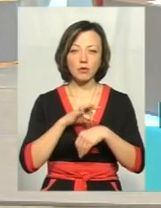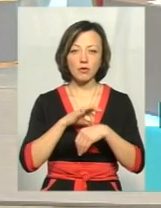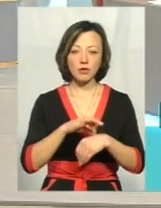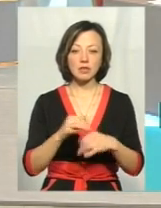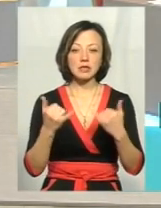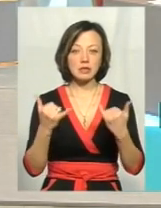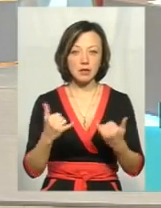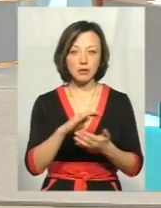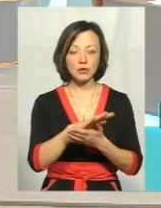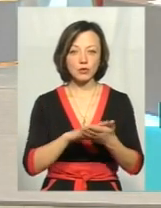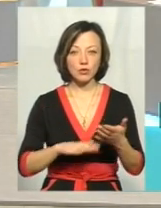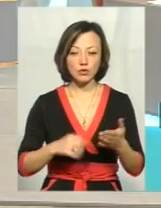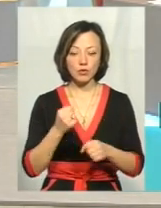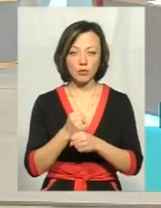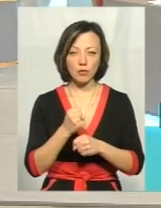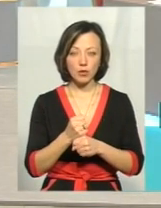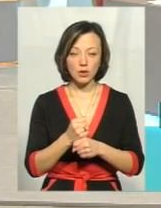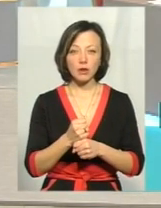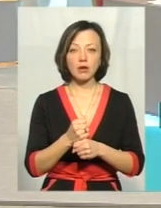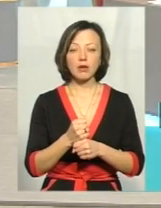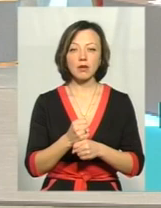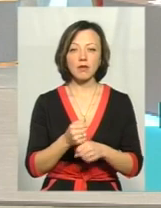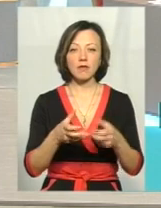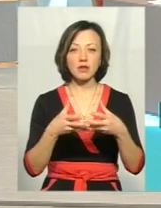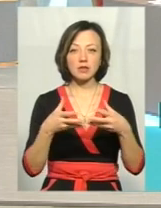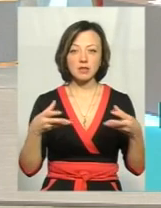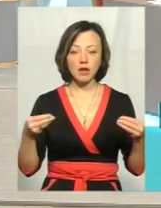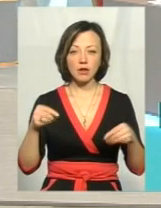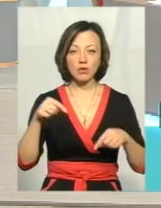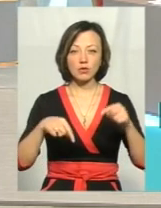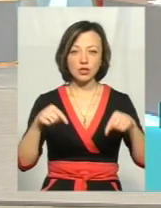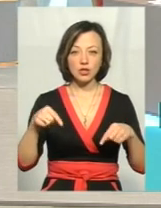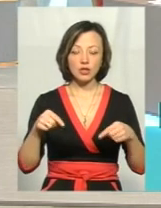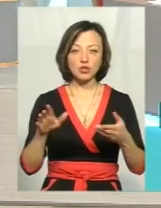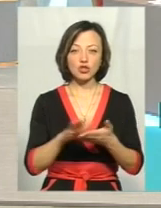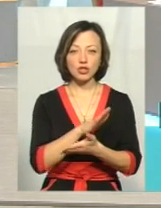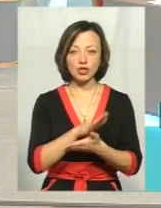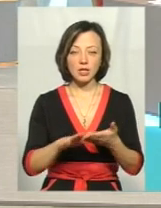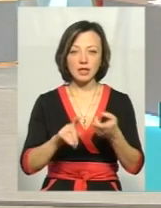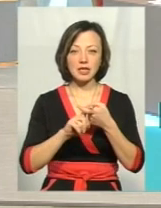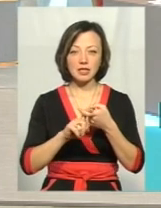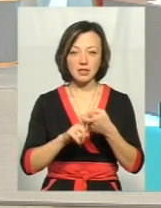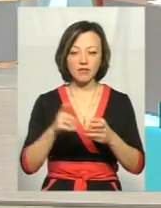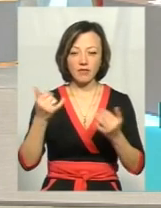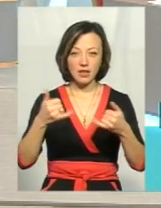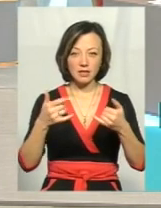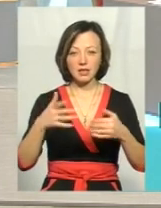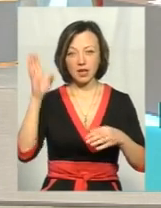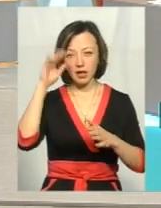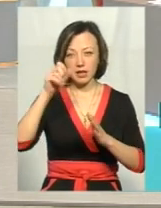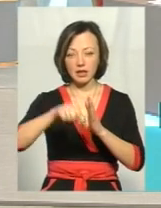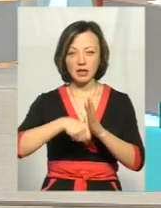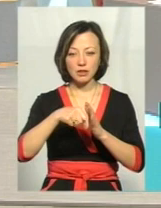і вона і зараз проводиться ще до цього часу, весняна, осіння, чищення, дезінфекція, криниць, громадське